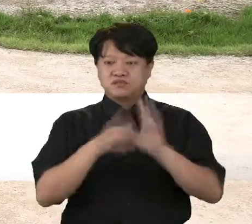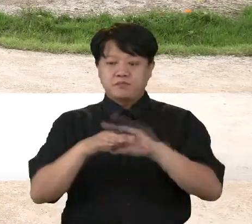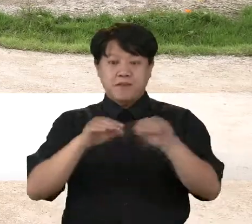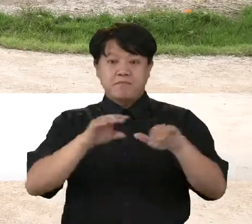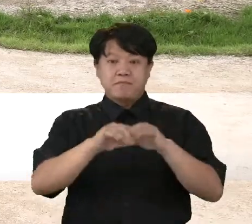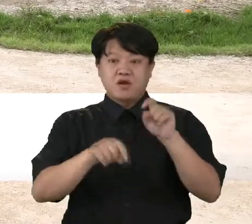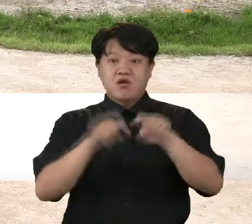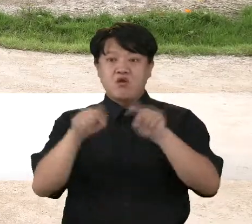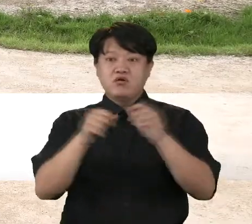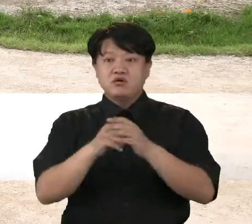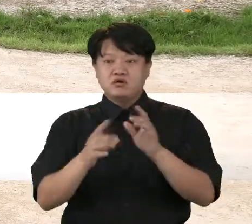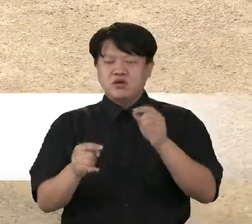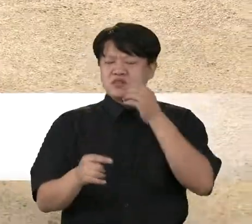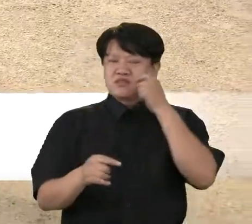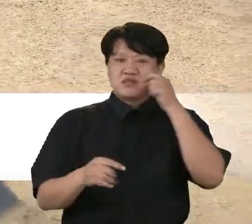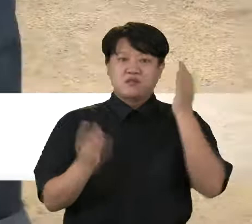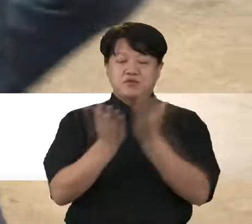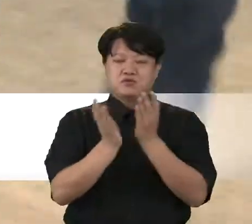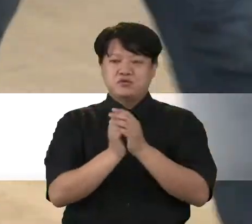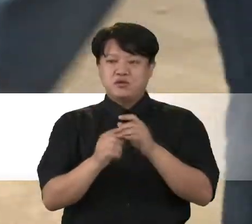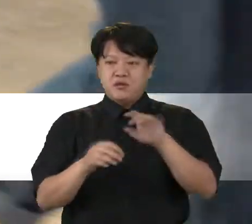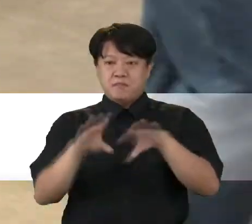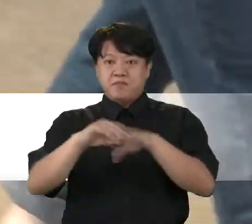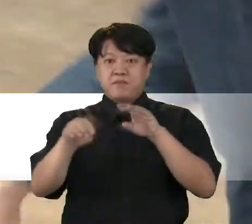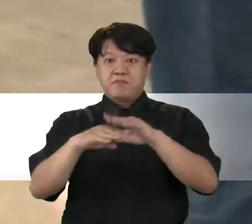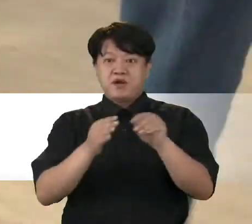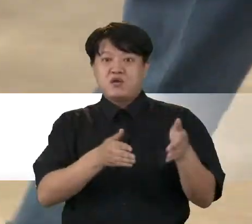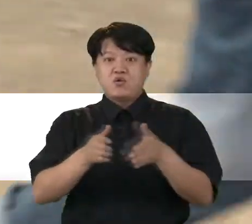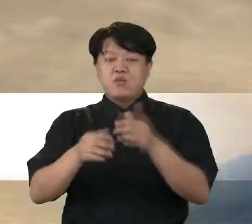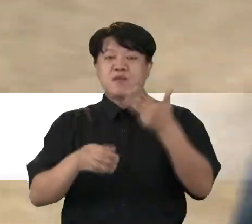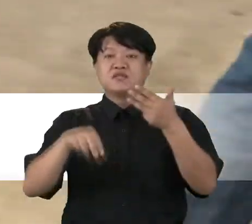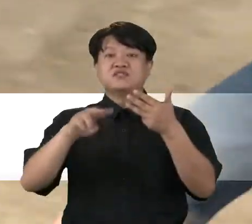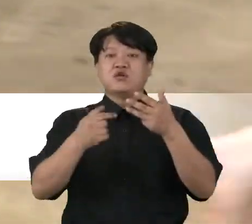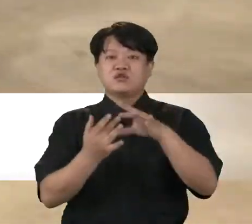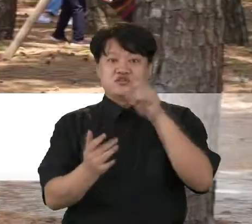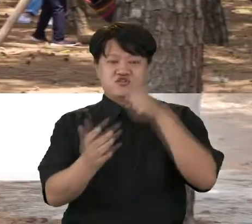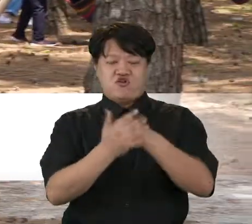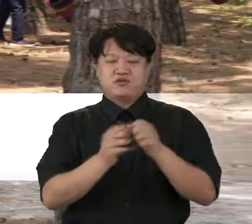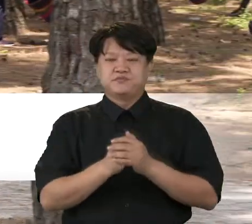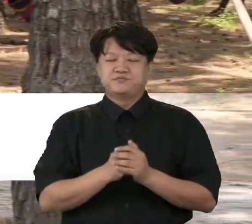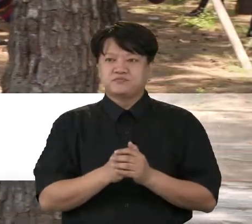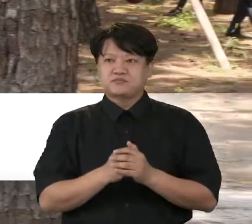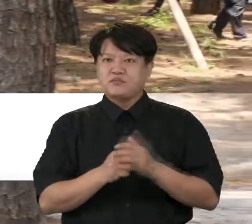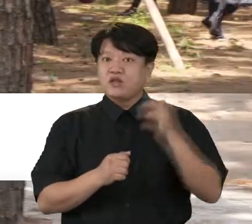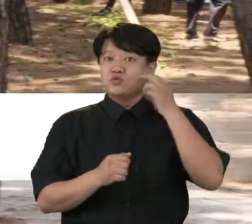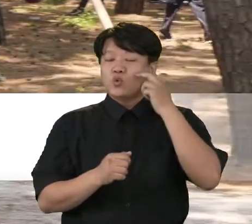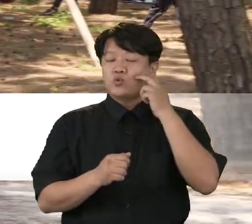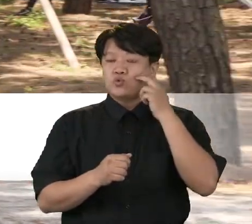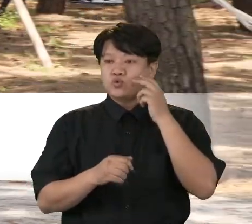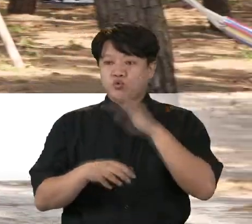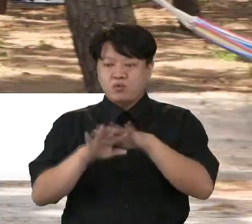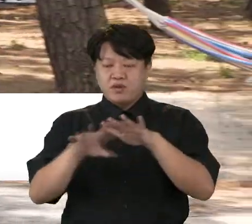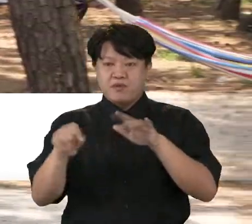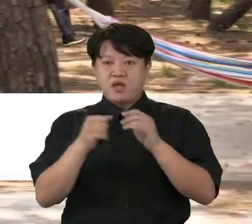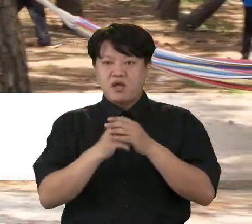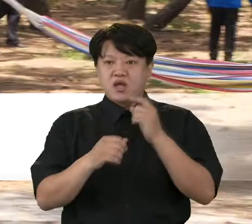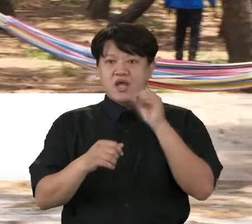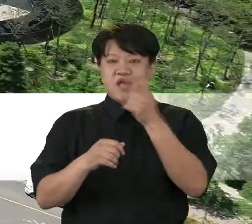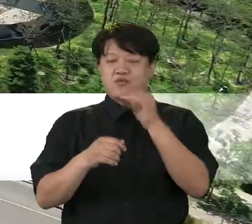포항시는 맨발 걷기 열풍에 맞춰 맨발로 8선을 선정했습니다. 맨발로 8선은 송도솔밭,